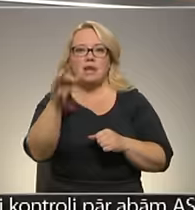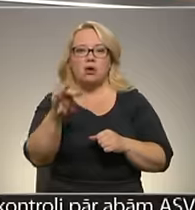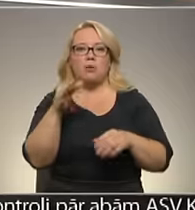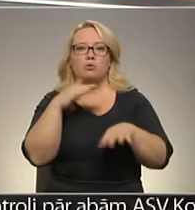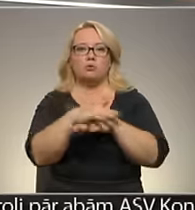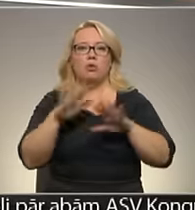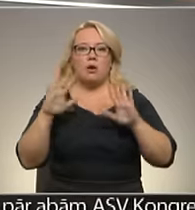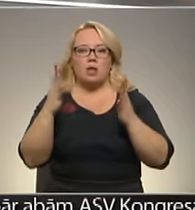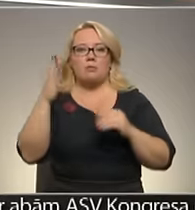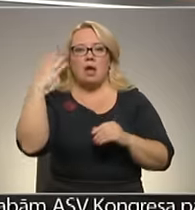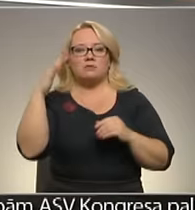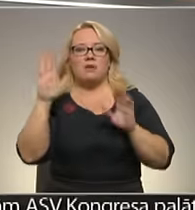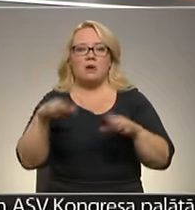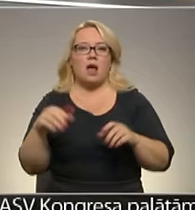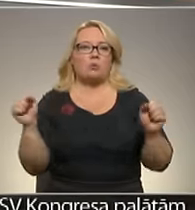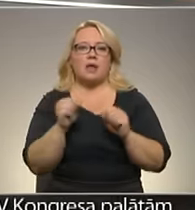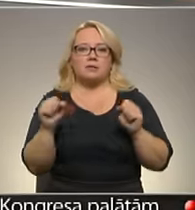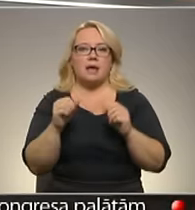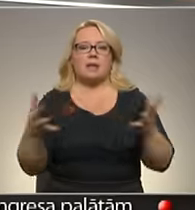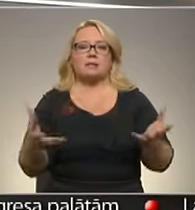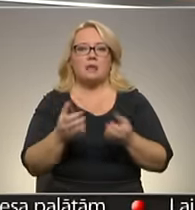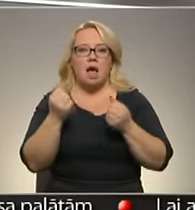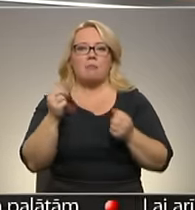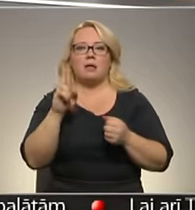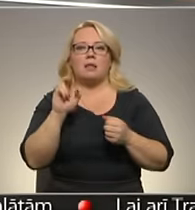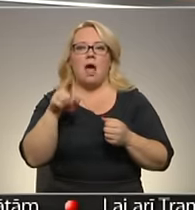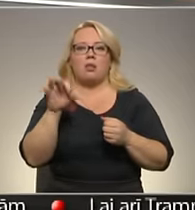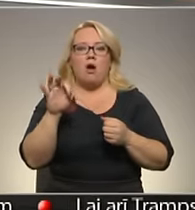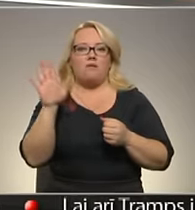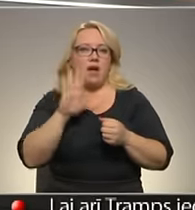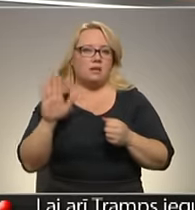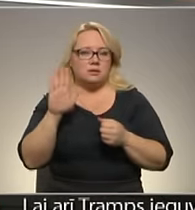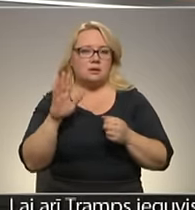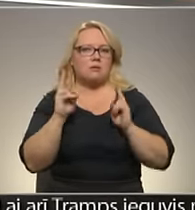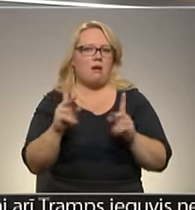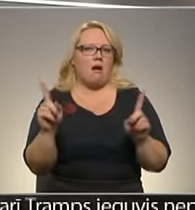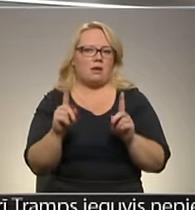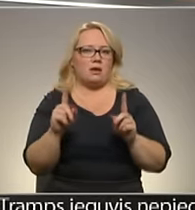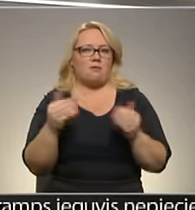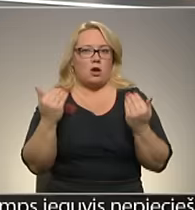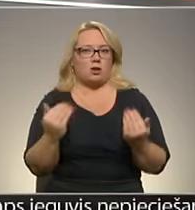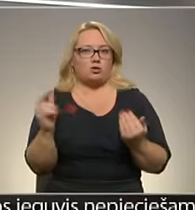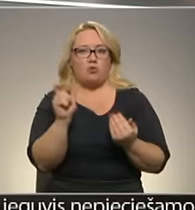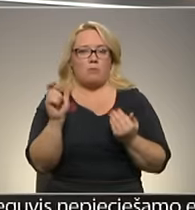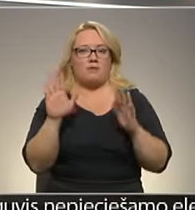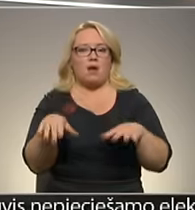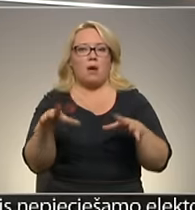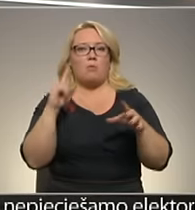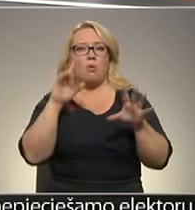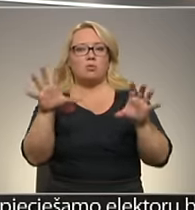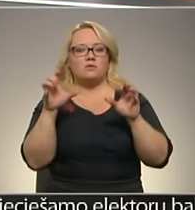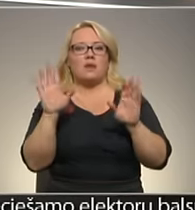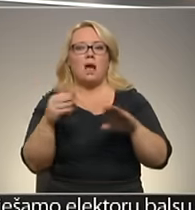gadījumā ASV varētu nesteikties, glābūt, vairākas NATO valstis. Kā tad ir, vai tad mēs to šobrīd varam uztvert kā tādu